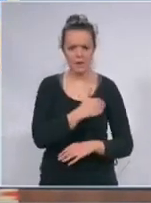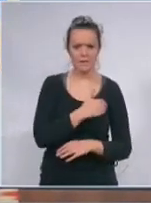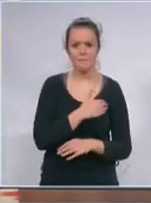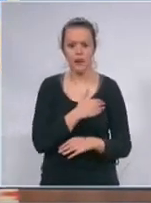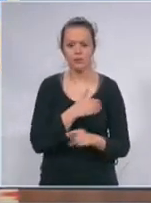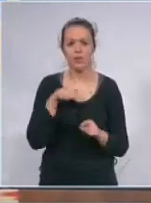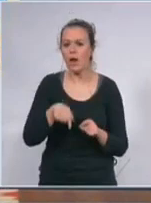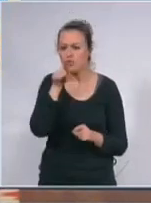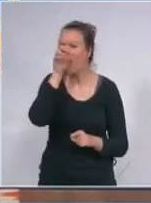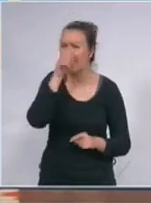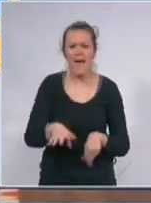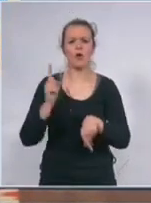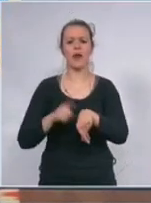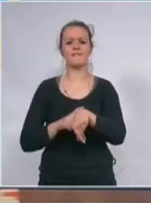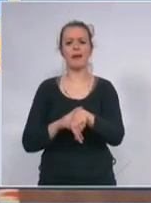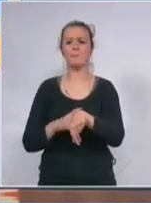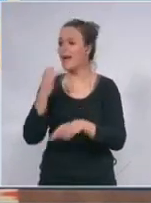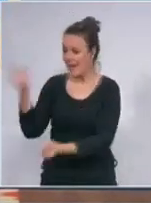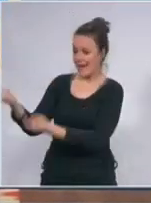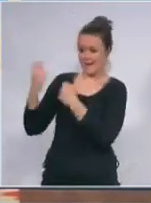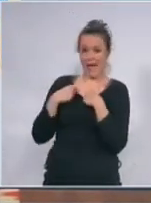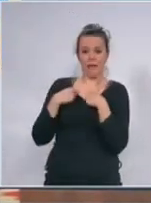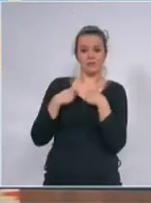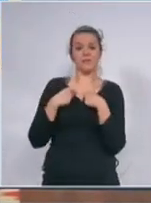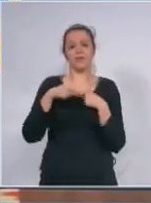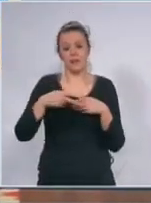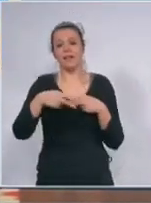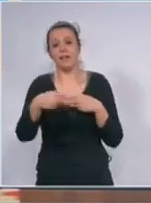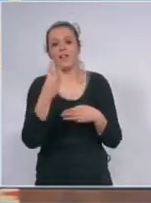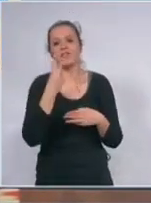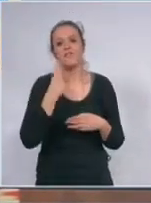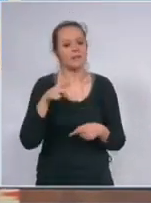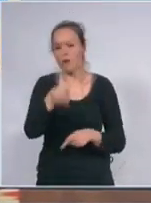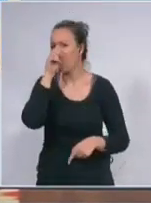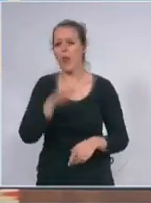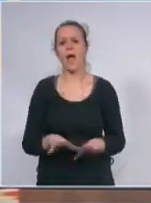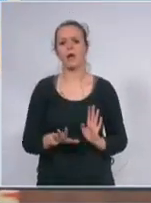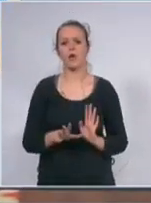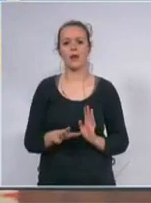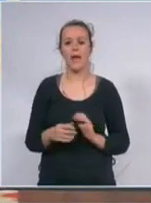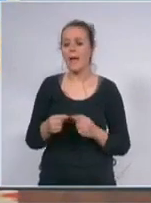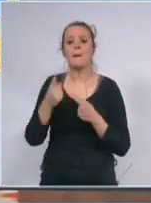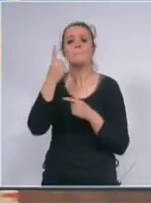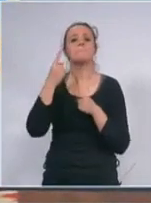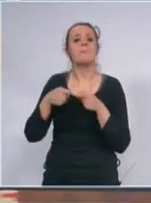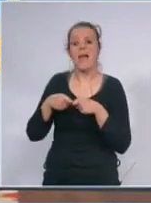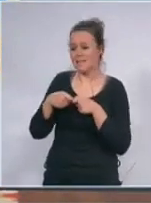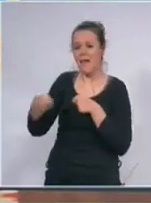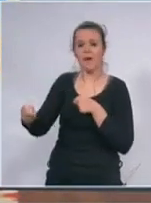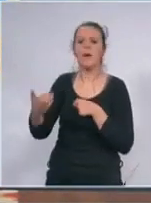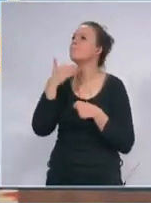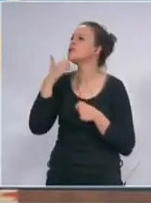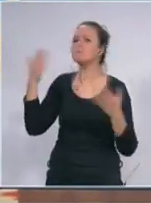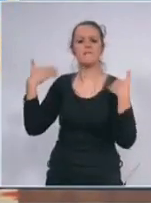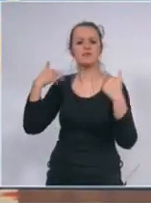dana po početku simptoma to je ono što u ovom trenutku znamo u toj varijanti druženje na malnje od metar pa makar bilo i na otvorenom